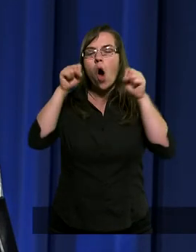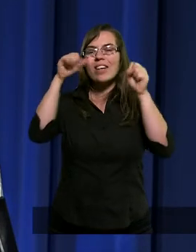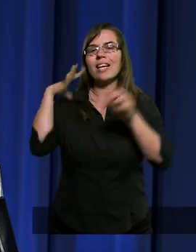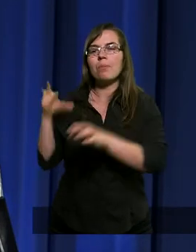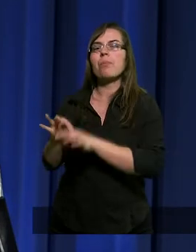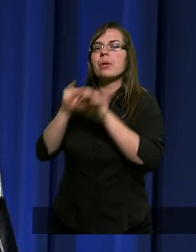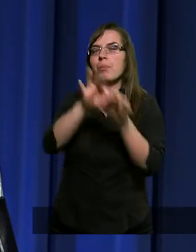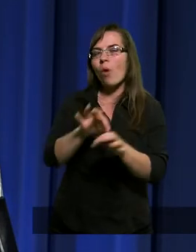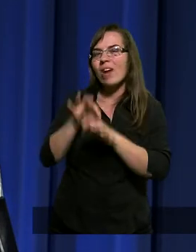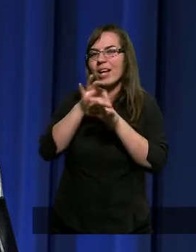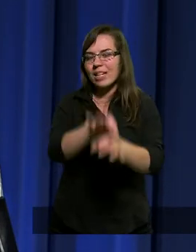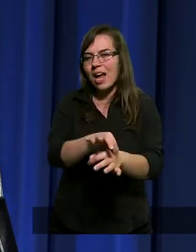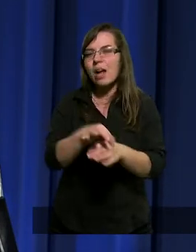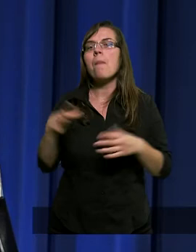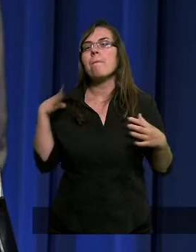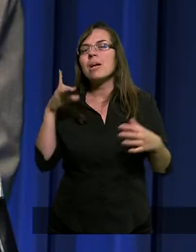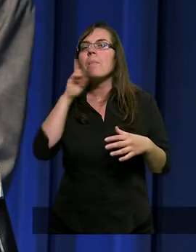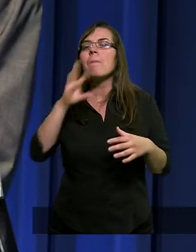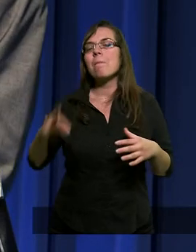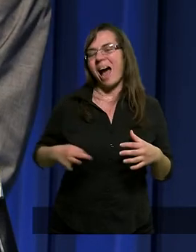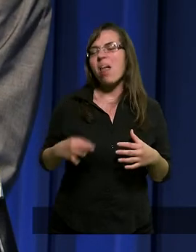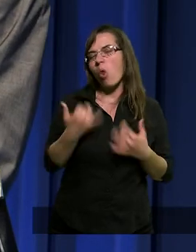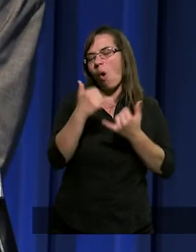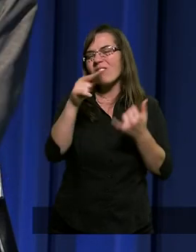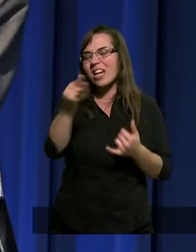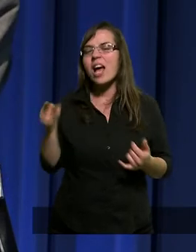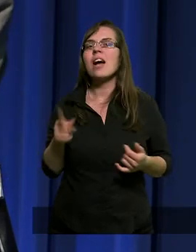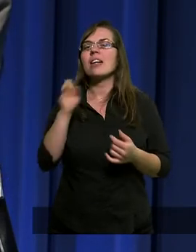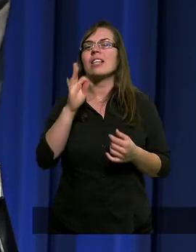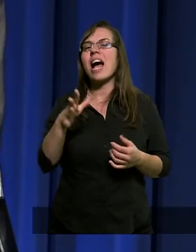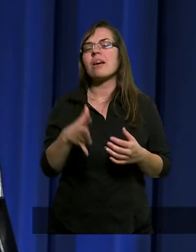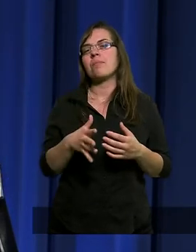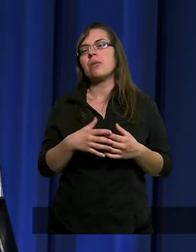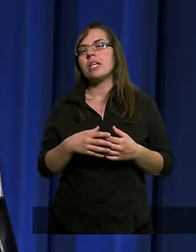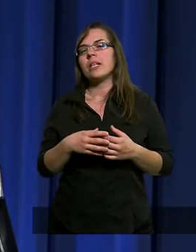przyprowadzano. Byli panowie z takimi długimi,